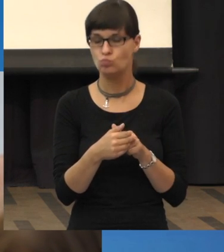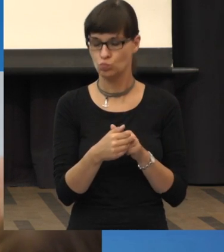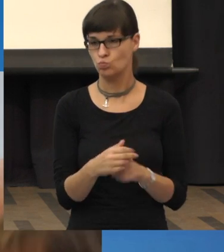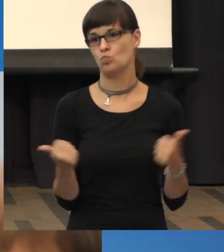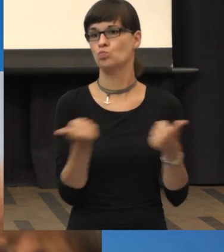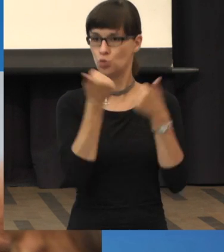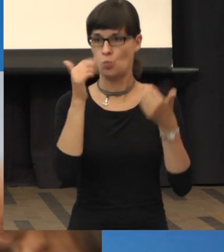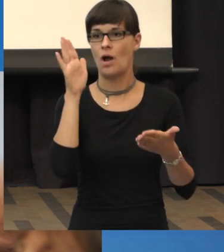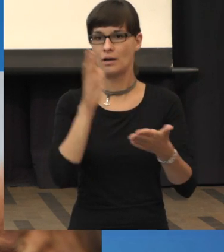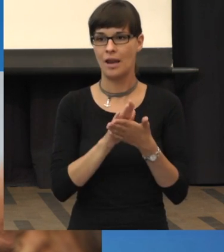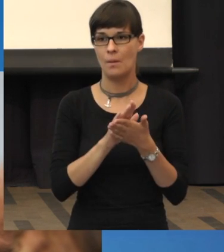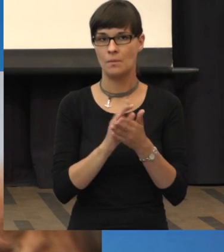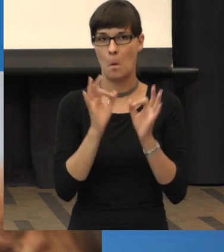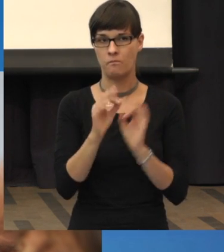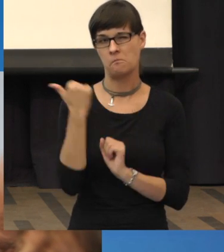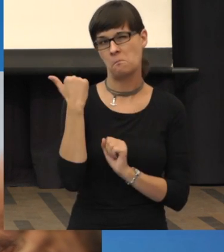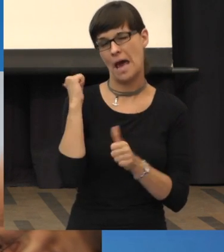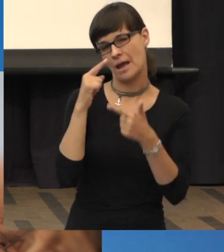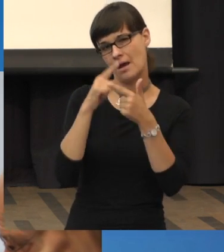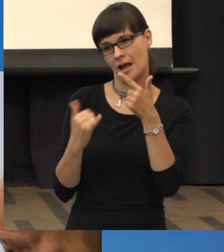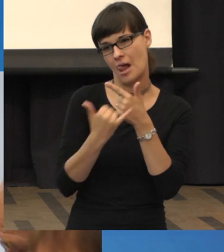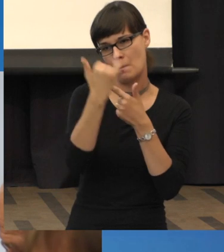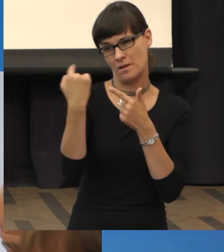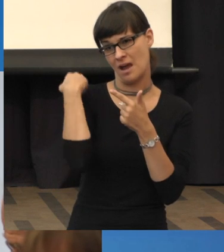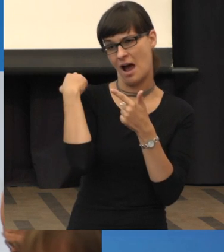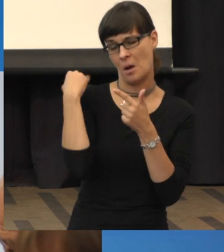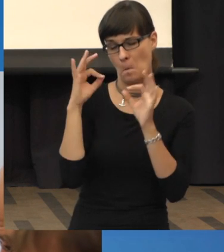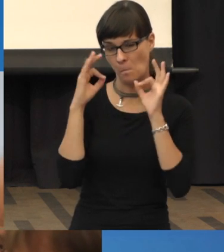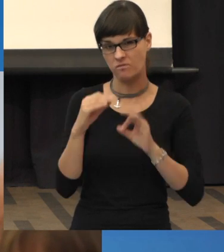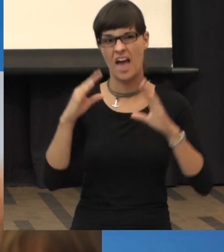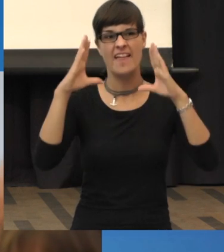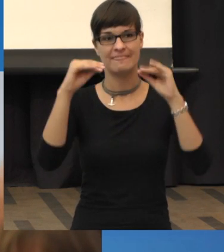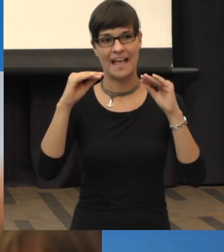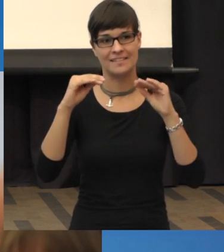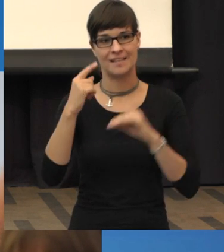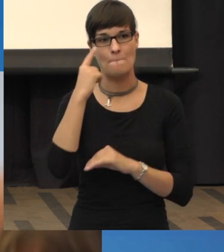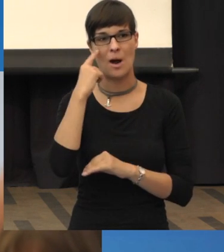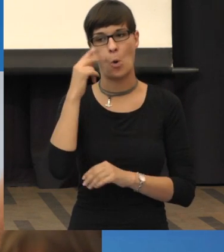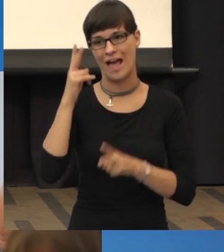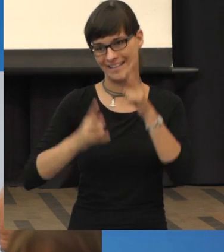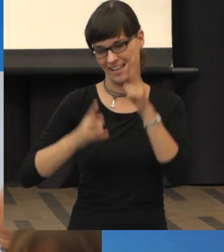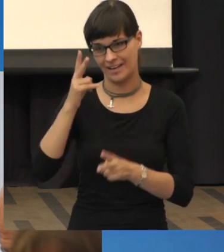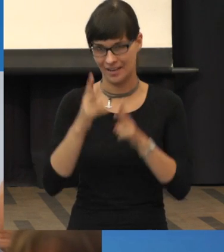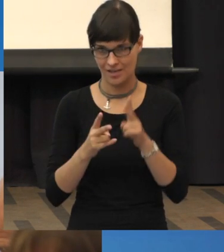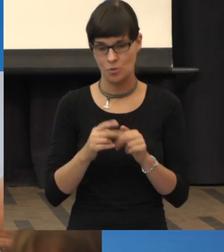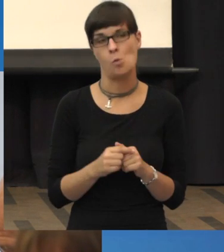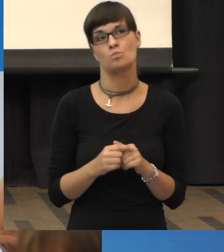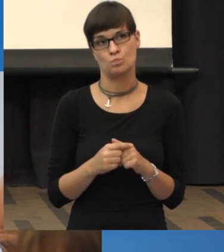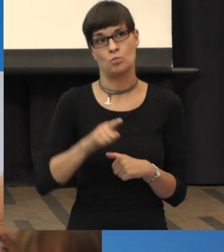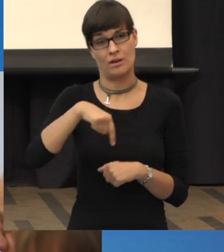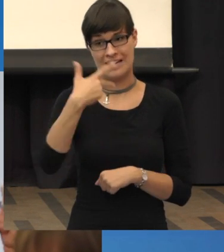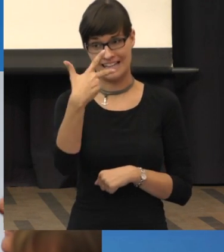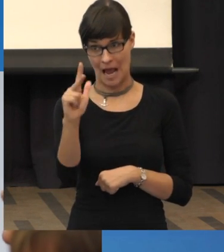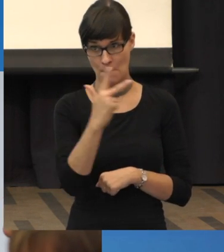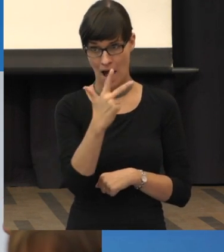vielleicht vor anderthalb Jahren. Und dann kriegte ich die nasse Macula. Und da habe ich dann drei Spritzen noch reingekriegt.